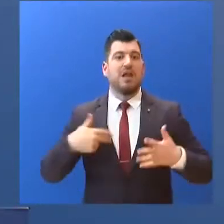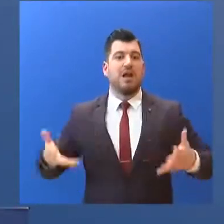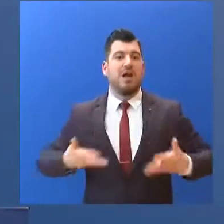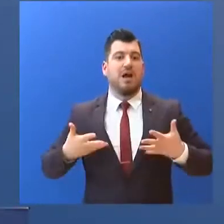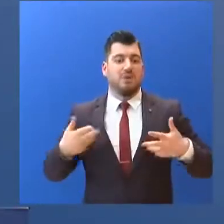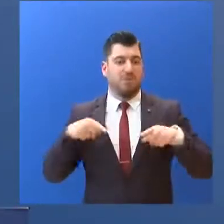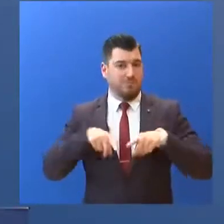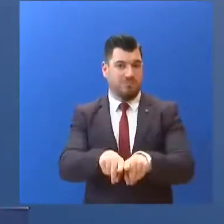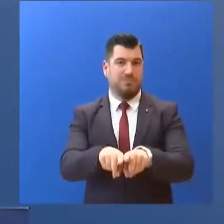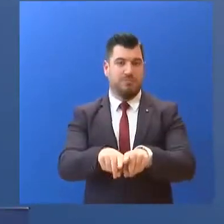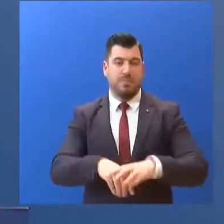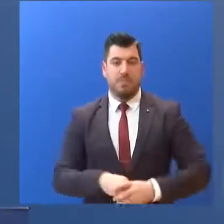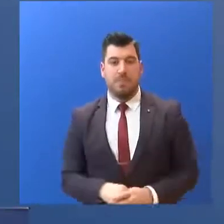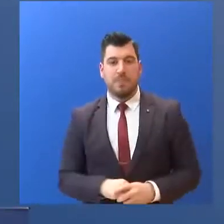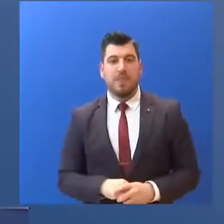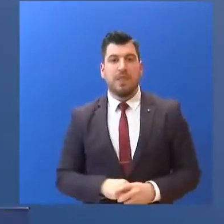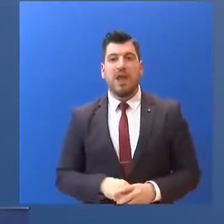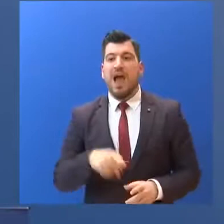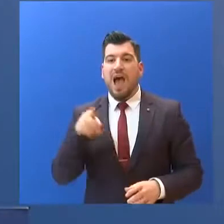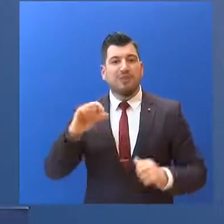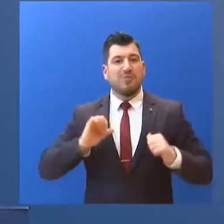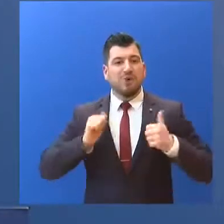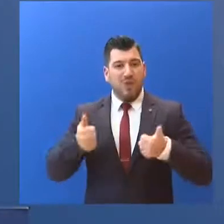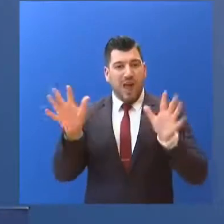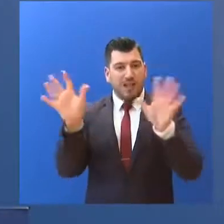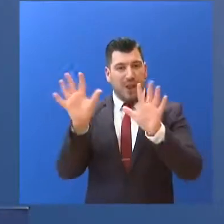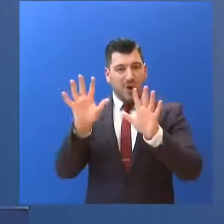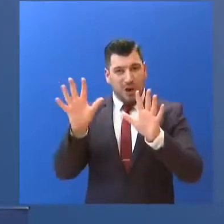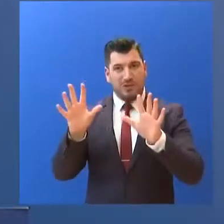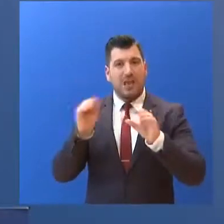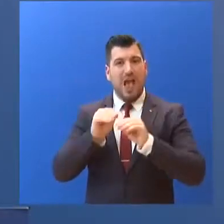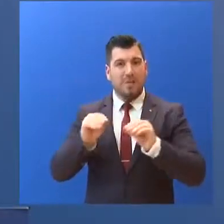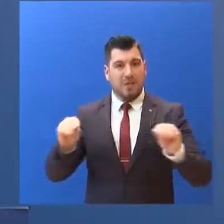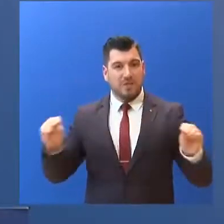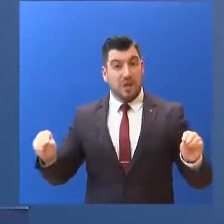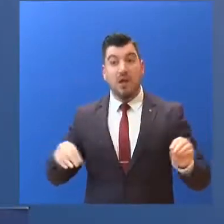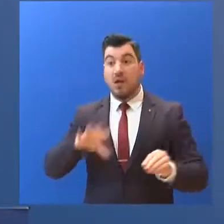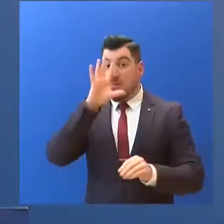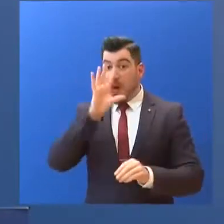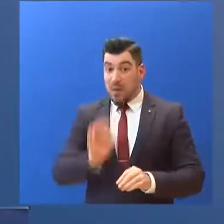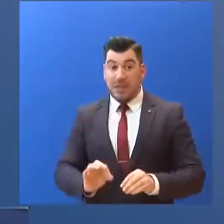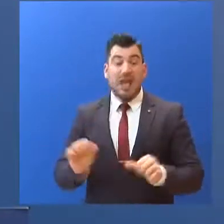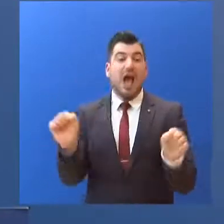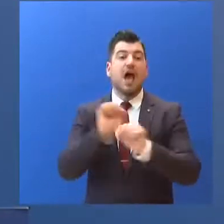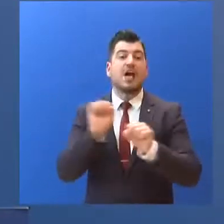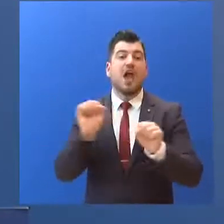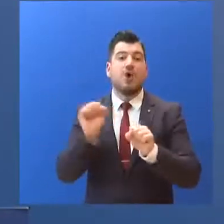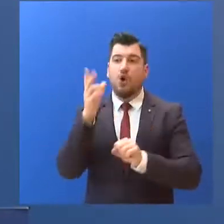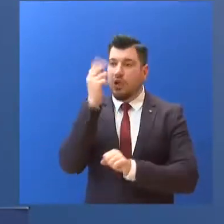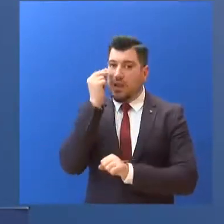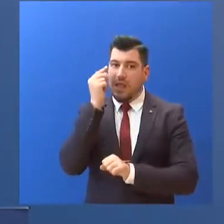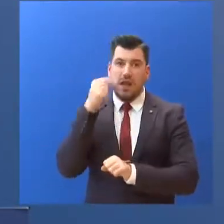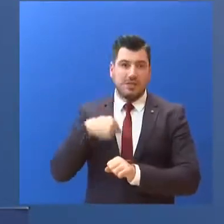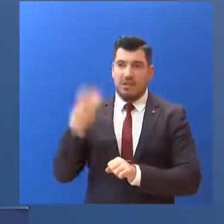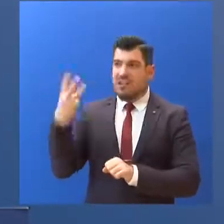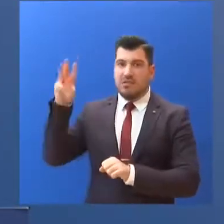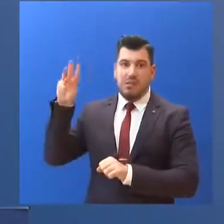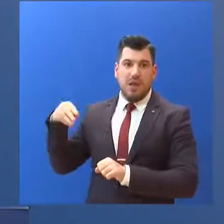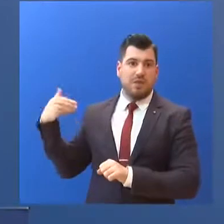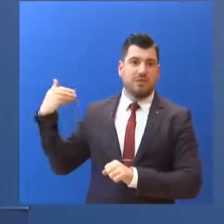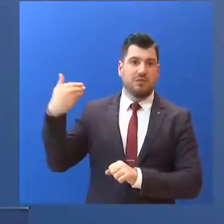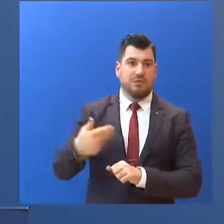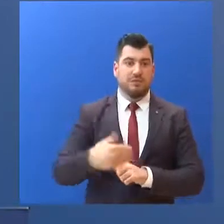Η πρωτοβουλία αυτή αγκαλιάστηκε από μικρούς και μεγάλους... σημειώνοντας ρεκόρ τηλεθεάσεις ήδη από τις τρεις πρώτες ημέρες.